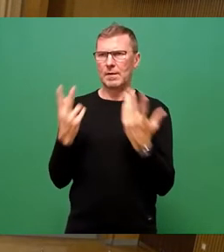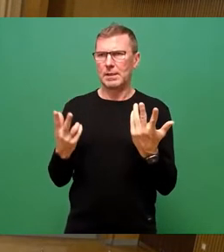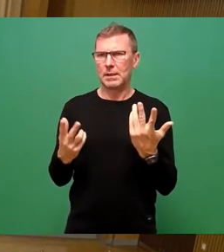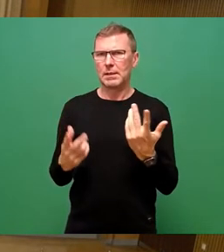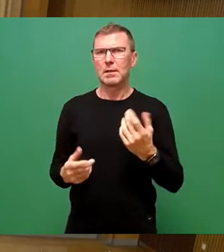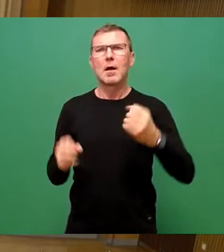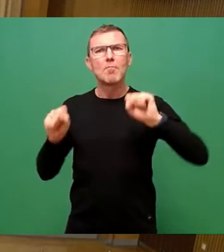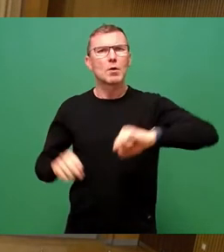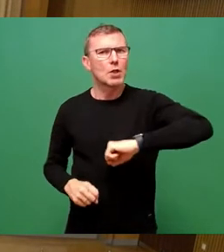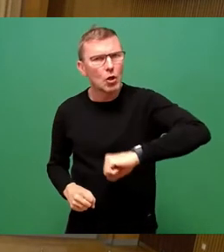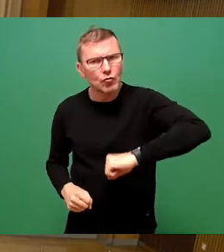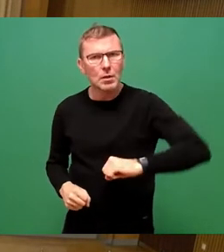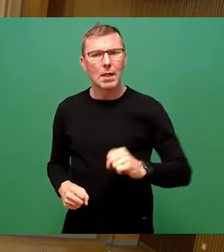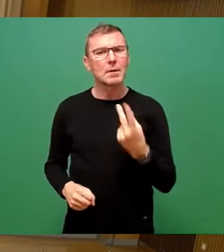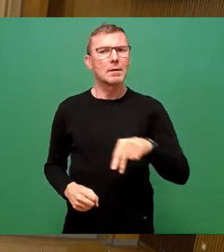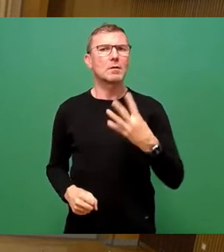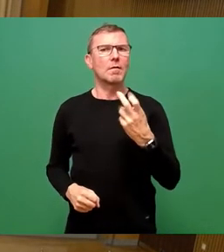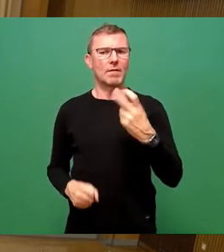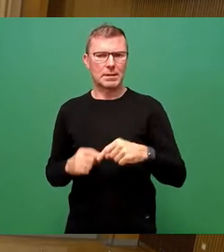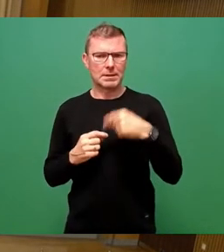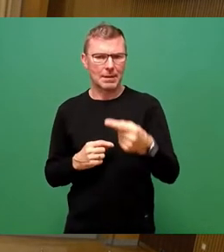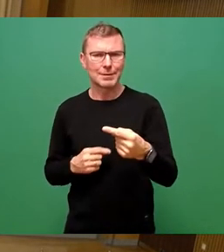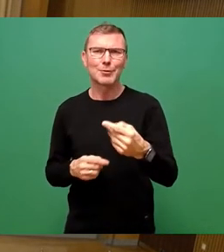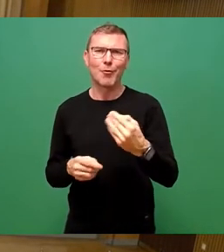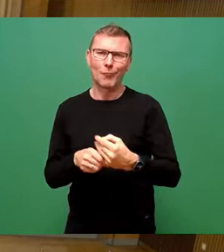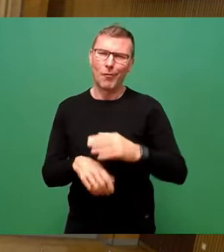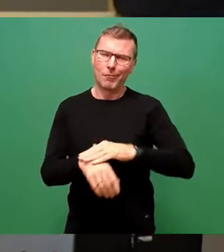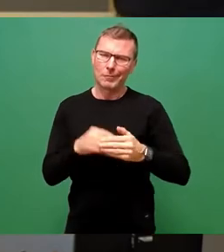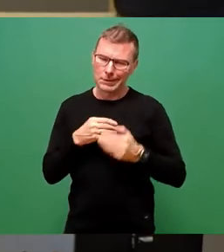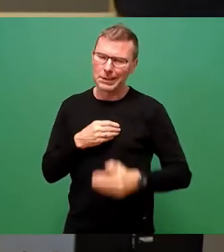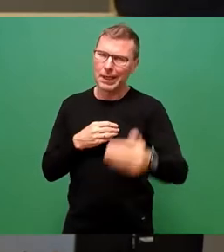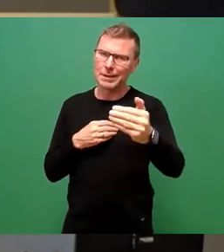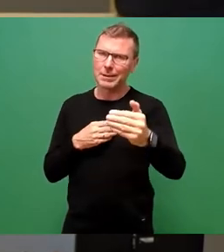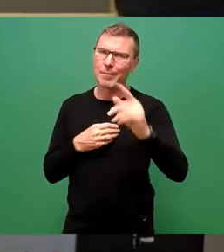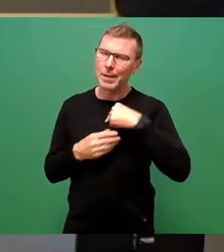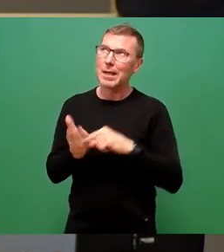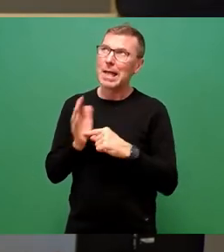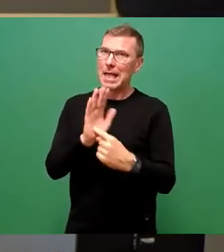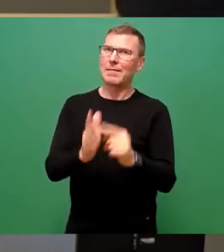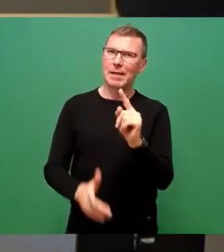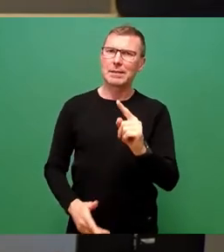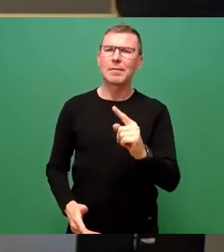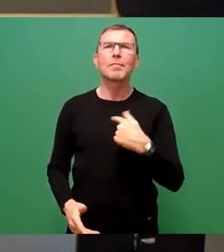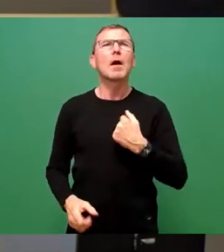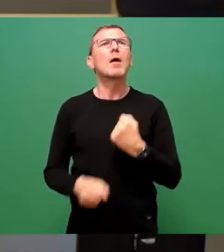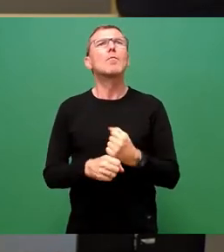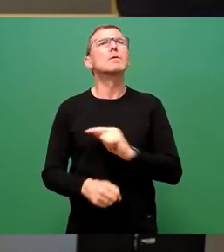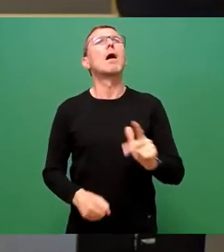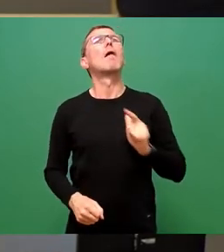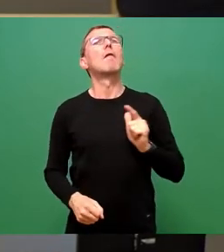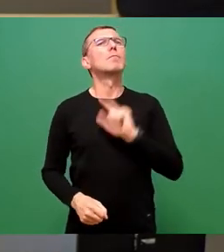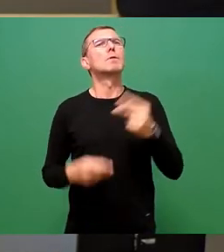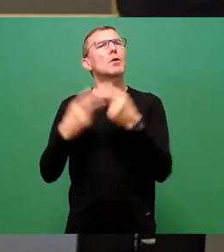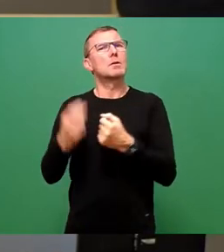aber 2024 ist natürlich noch ein ganzes Stück hin. Und ich möchte nochmal darauf hinweisen, wir müssen ja nicht warten, dass das Konzept fertig ist.